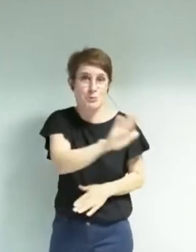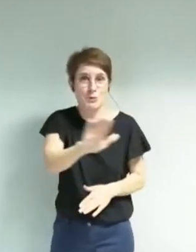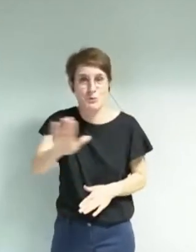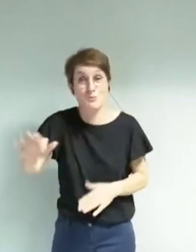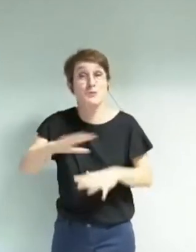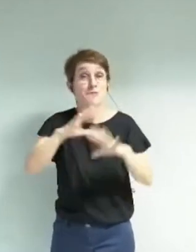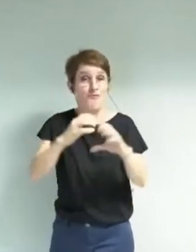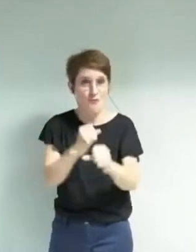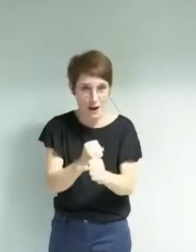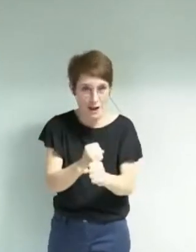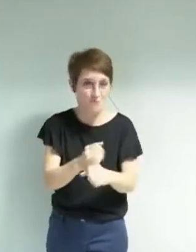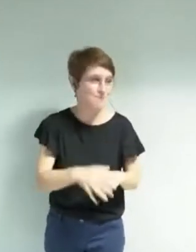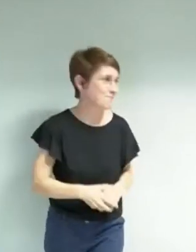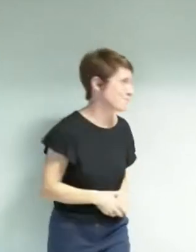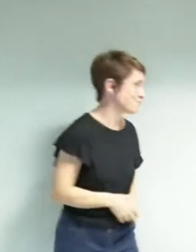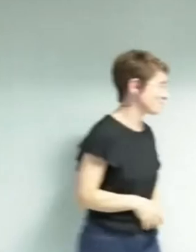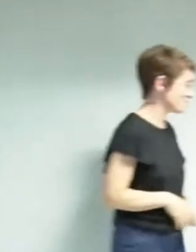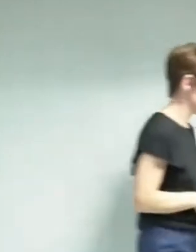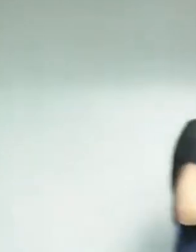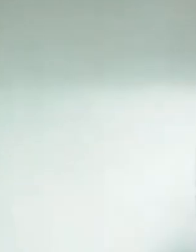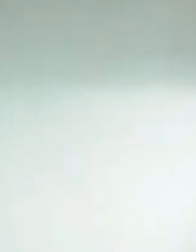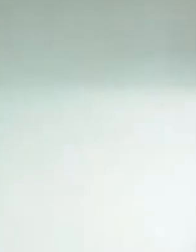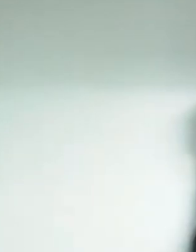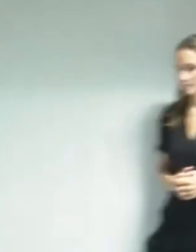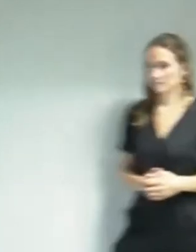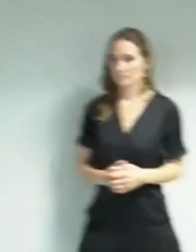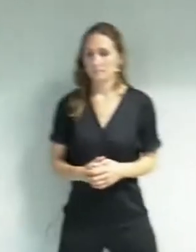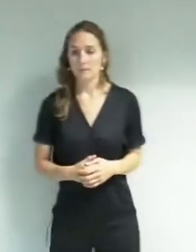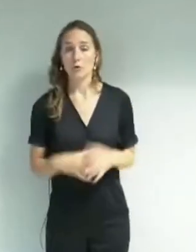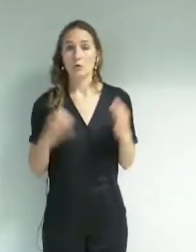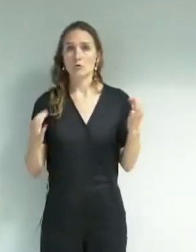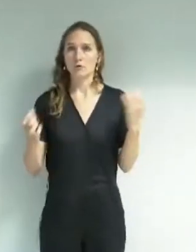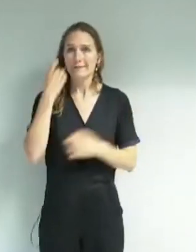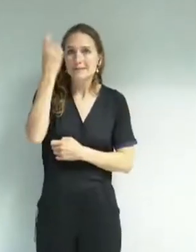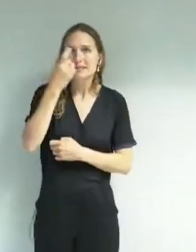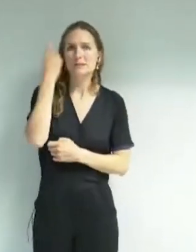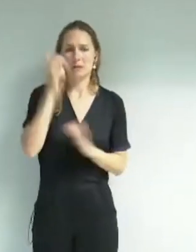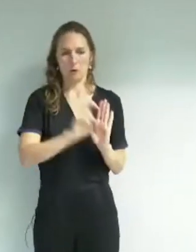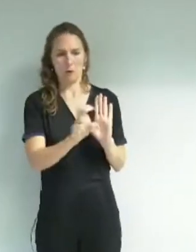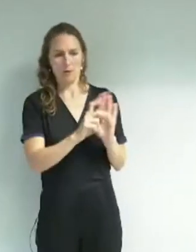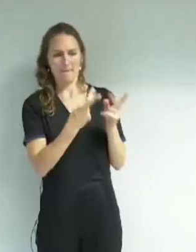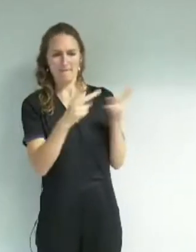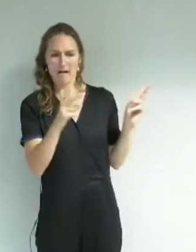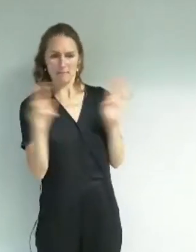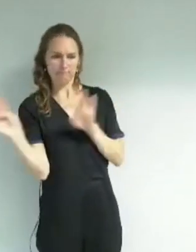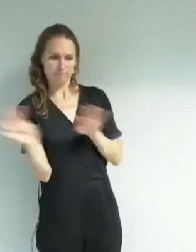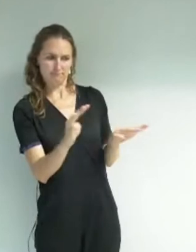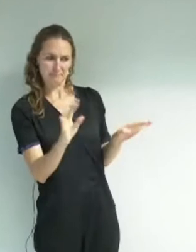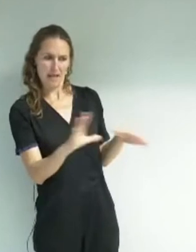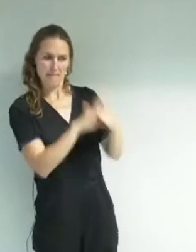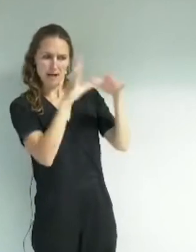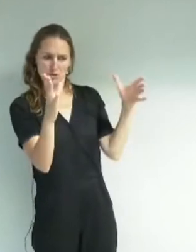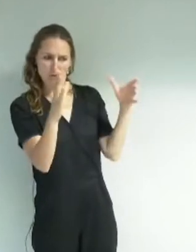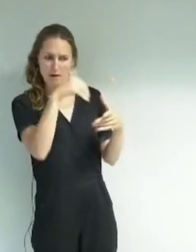Et voilà, on voulait savoir quelle image on voulait donner de notre ville. Est-ce qu'on voulait faire une ville où on se bastonne et une ville où on